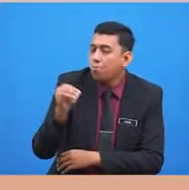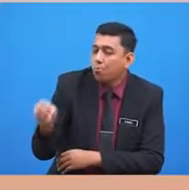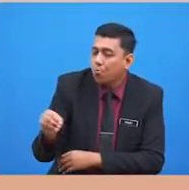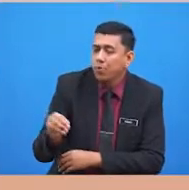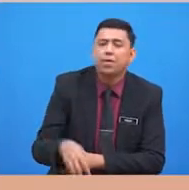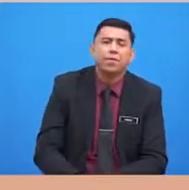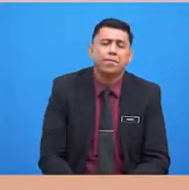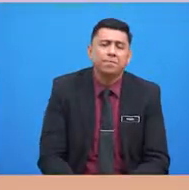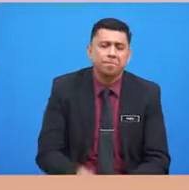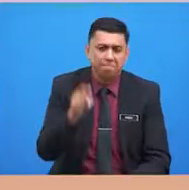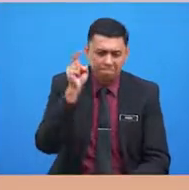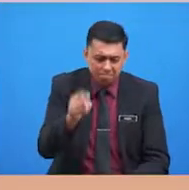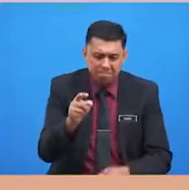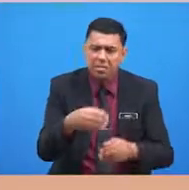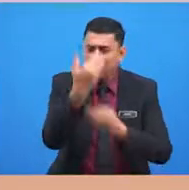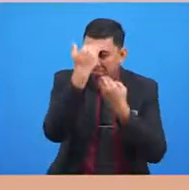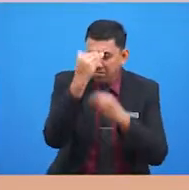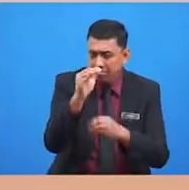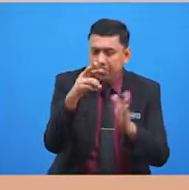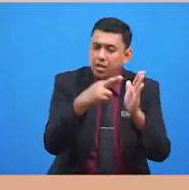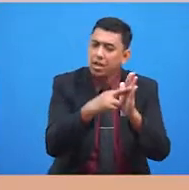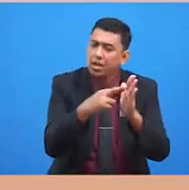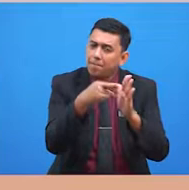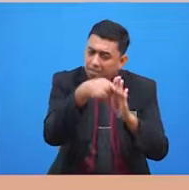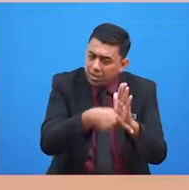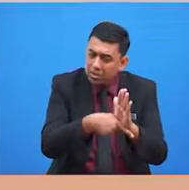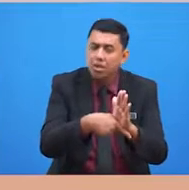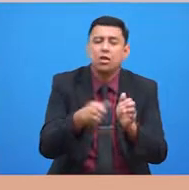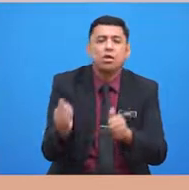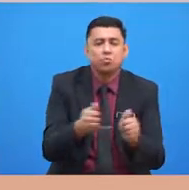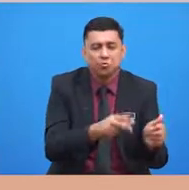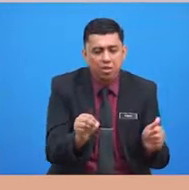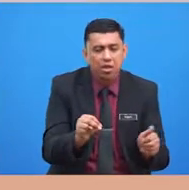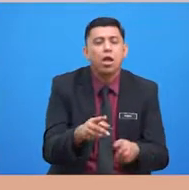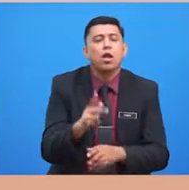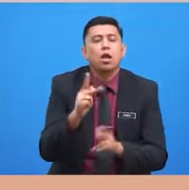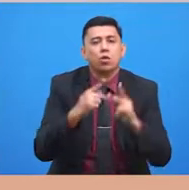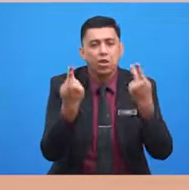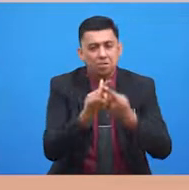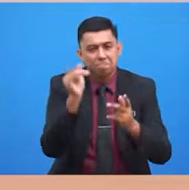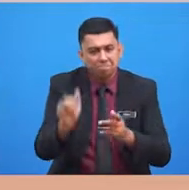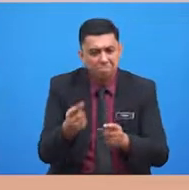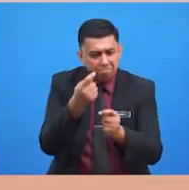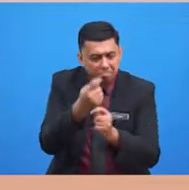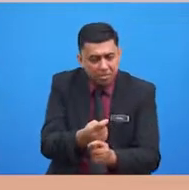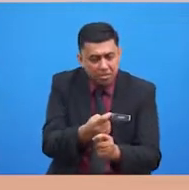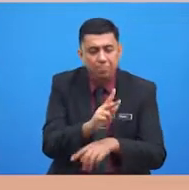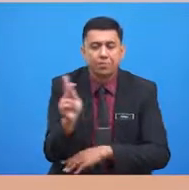perlu patuh kepada peraturan keluarga yang ditetapkan. Peraturan-peraturan